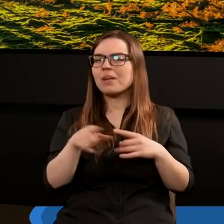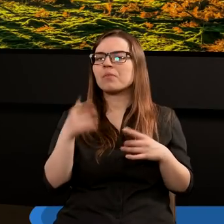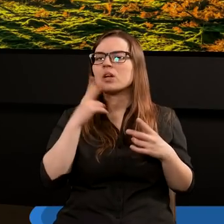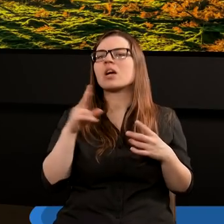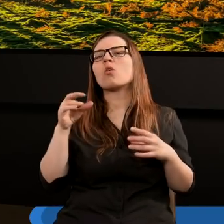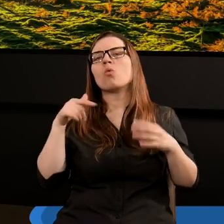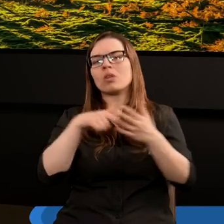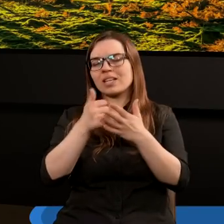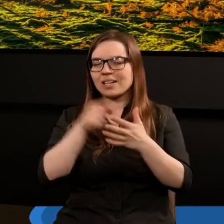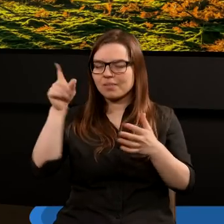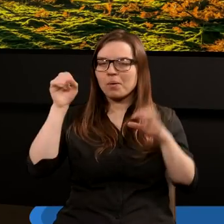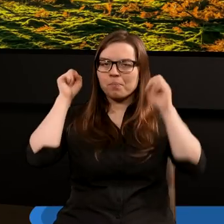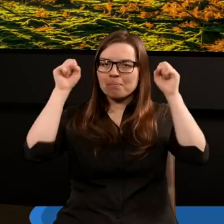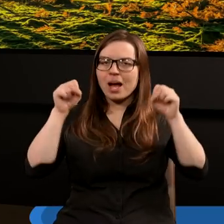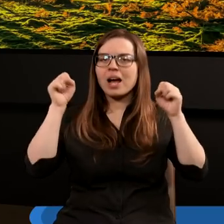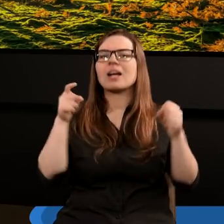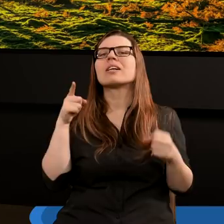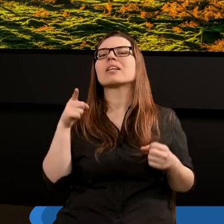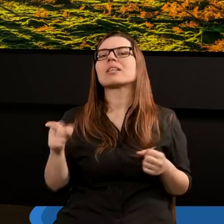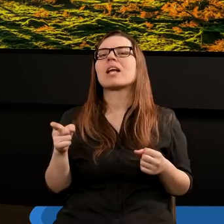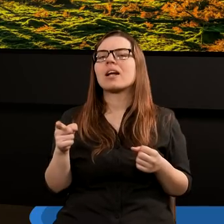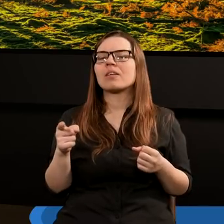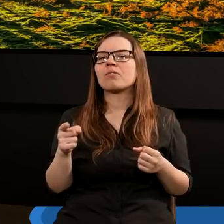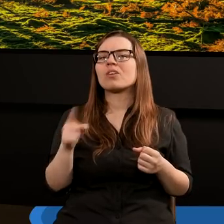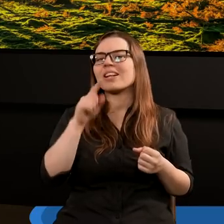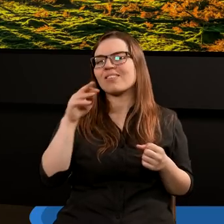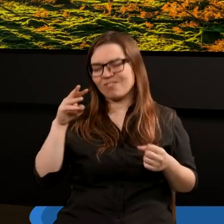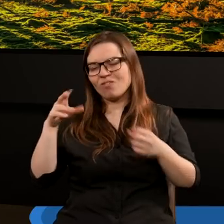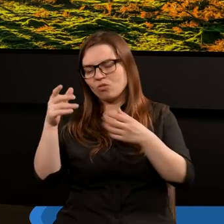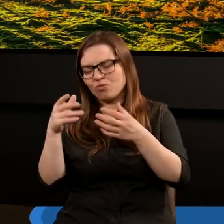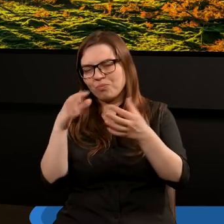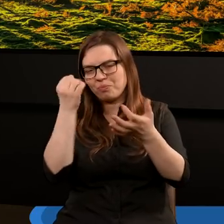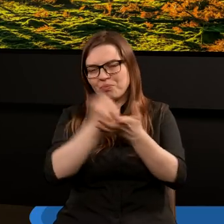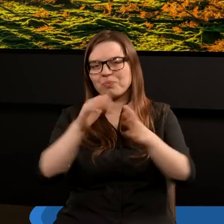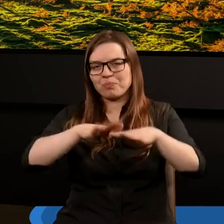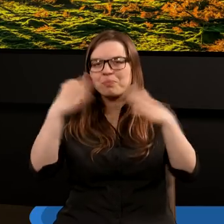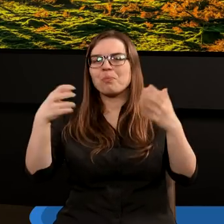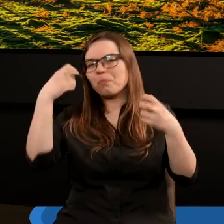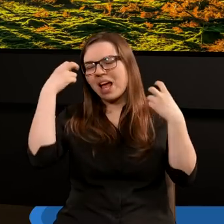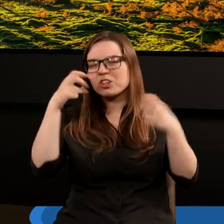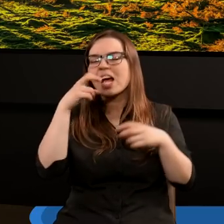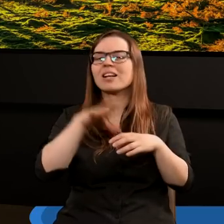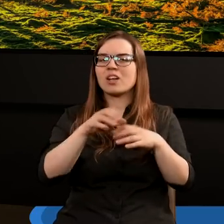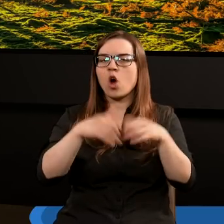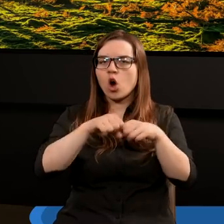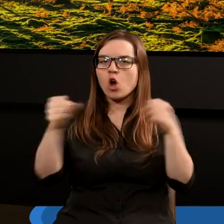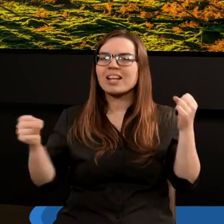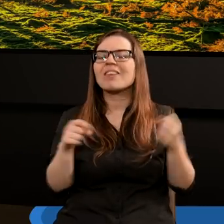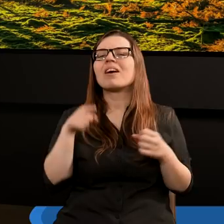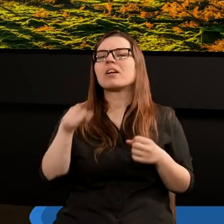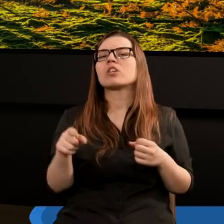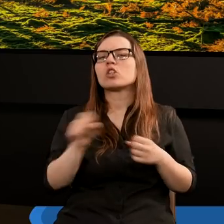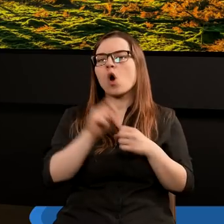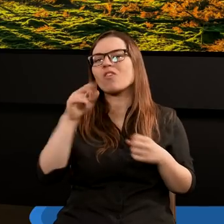ustanowienie baranka, prawda? On bierze ten zwój, ten zwój, otwiera pieczęcie, zrywa te pieczęcie, zagląda do tych,